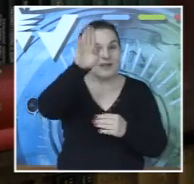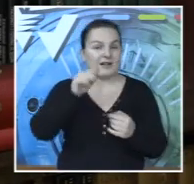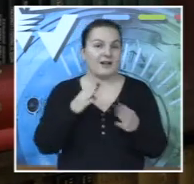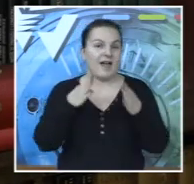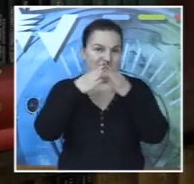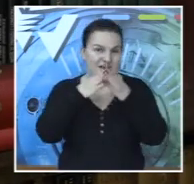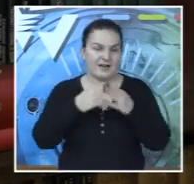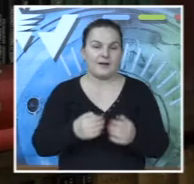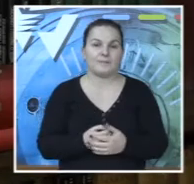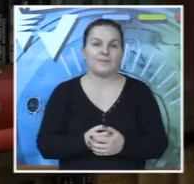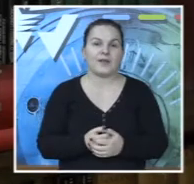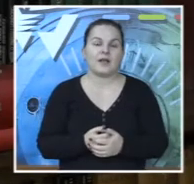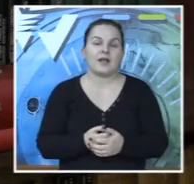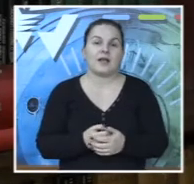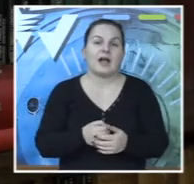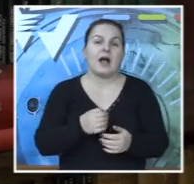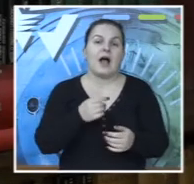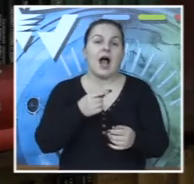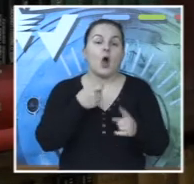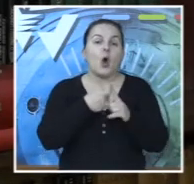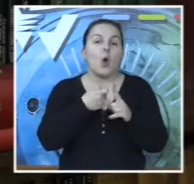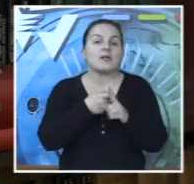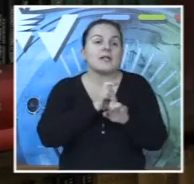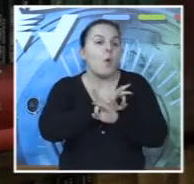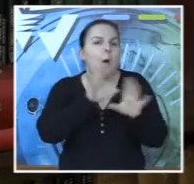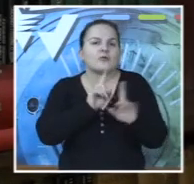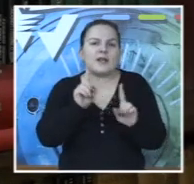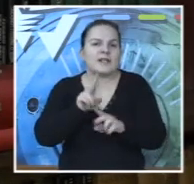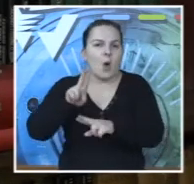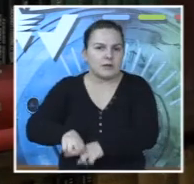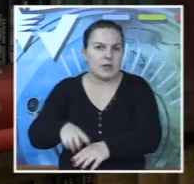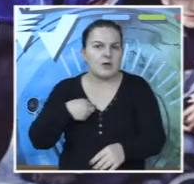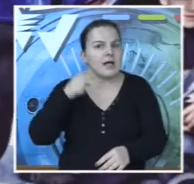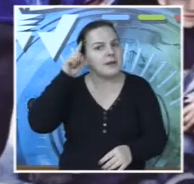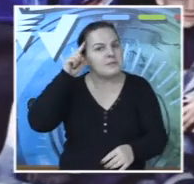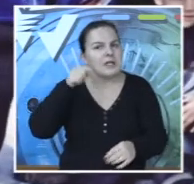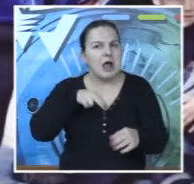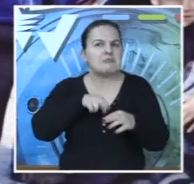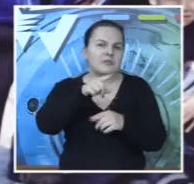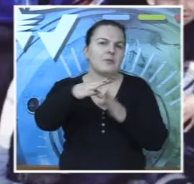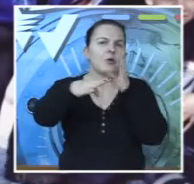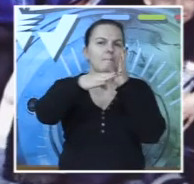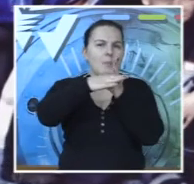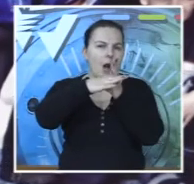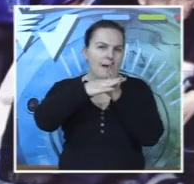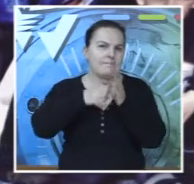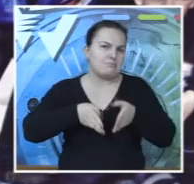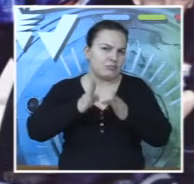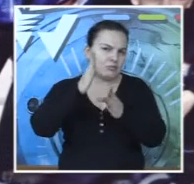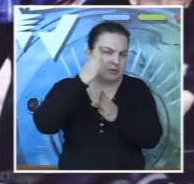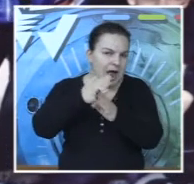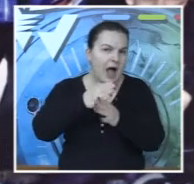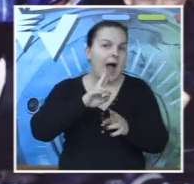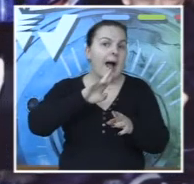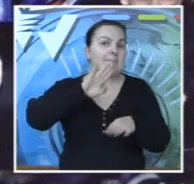učiteljica je nosila sa četvrtacima kolica, tako da Kosta uopšte nije ostao, sam ja mislila, ići ćemo do pola puta dokle